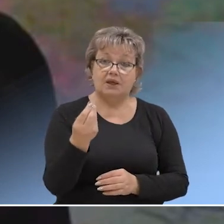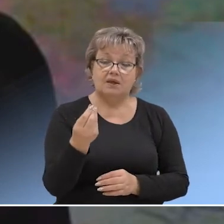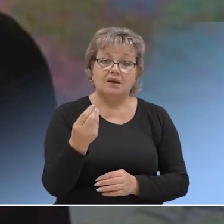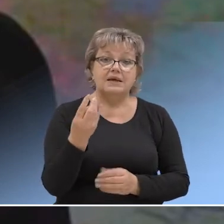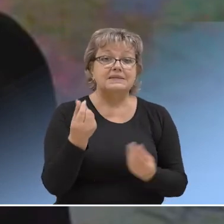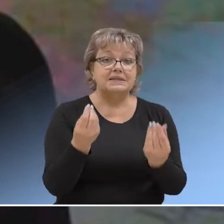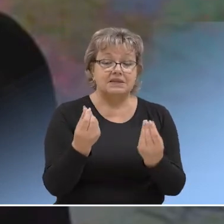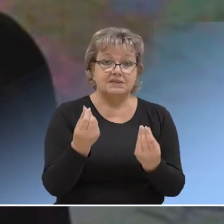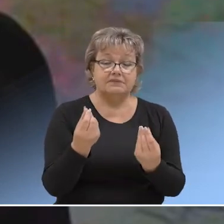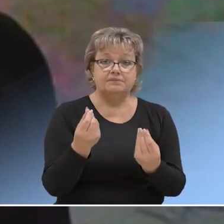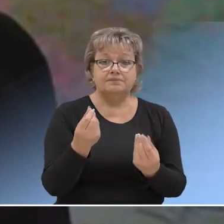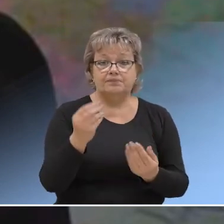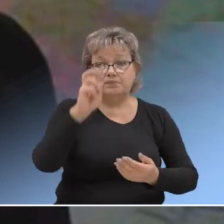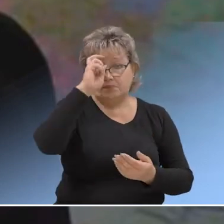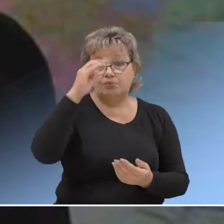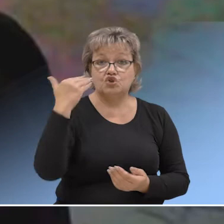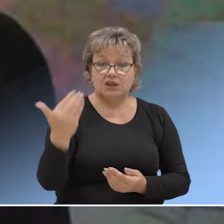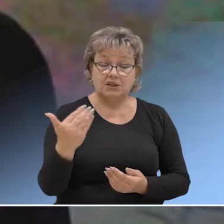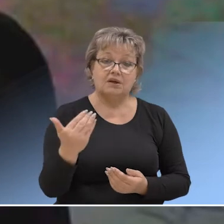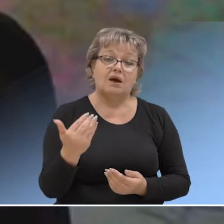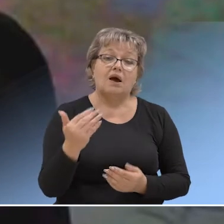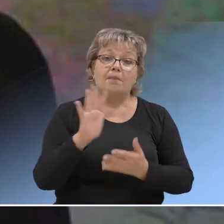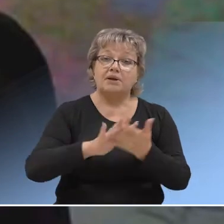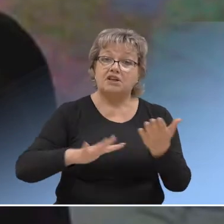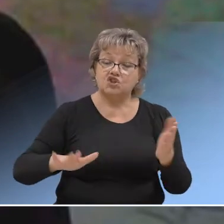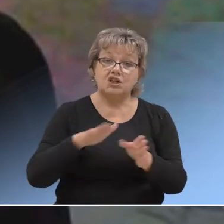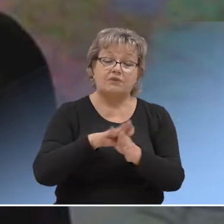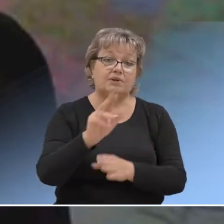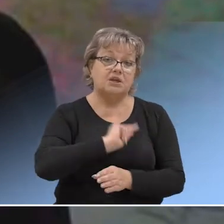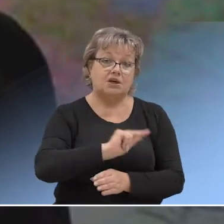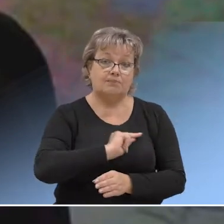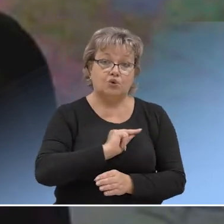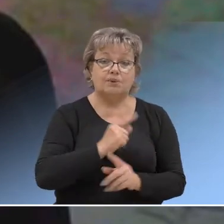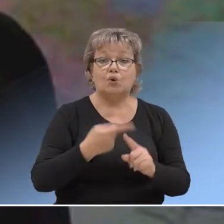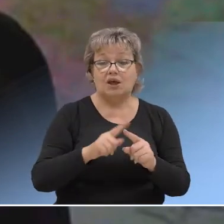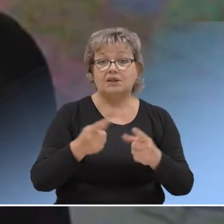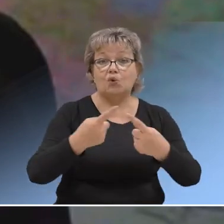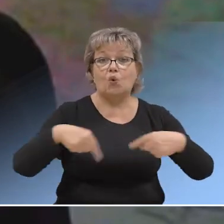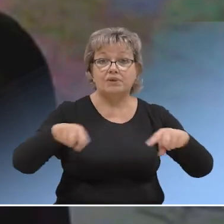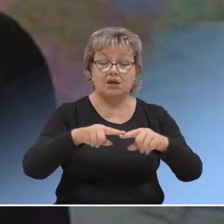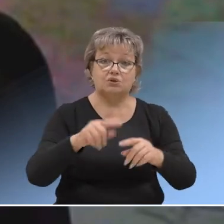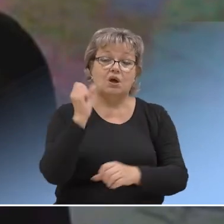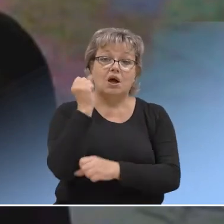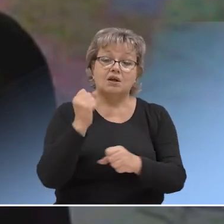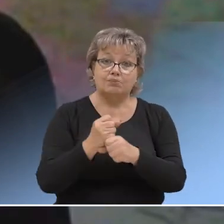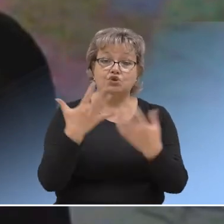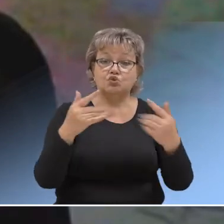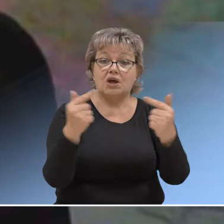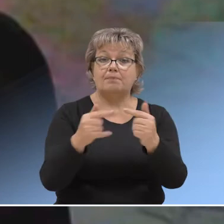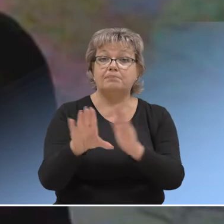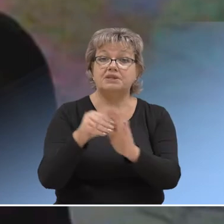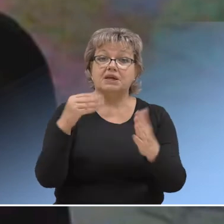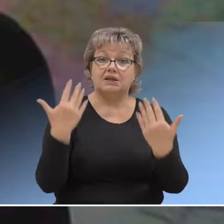средств бюджетных на продолжение выполнения работ по данному объекту. Уже подряд организация